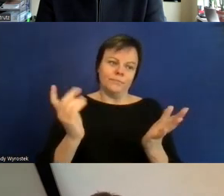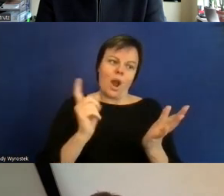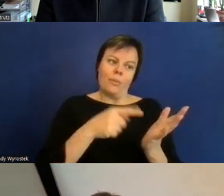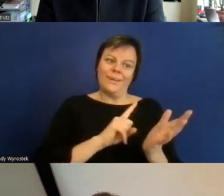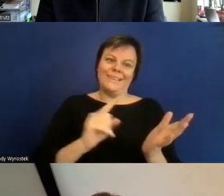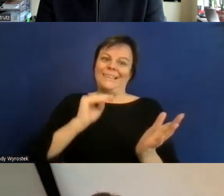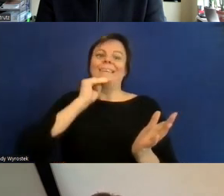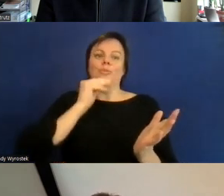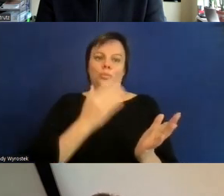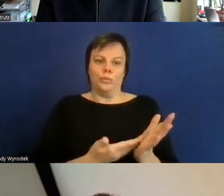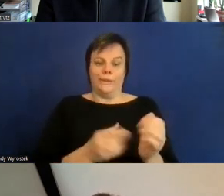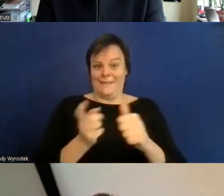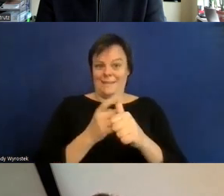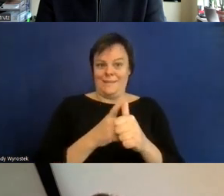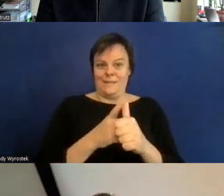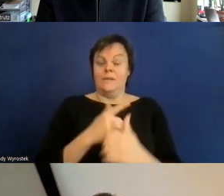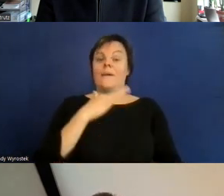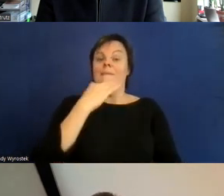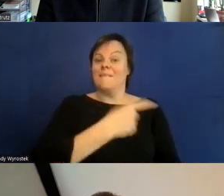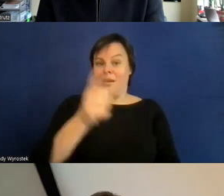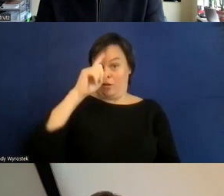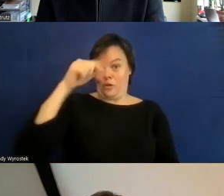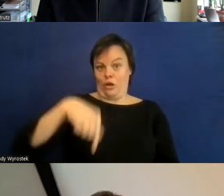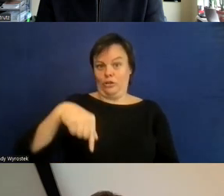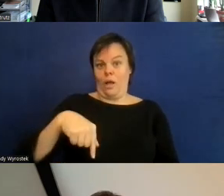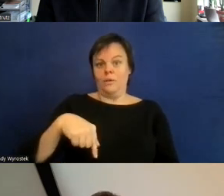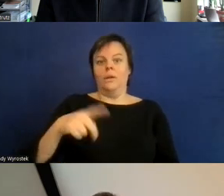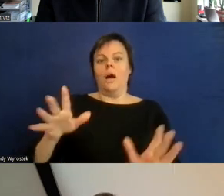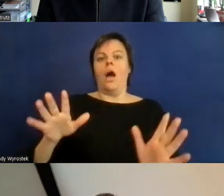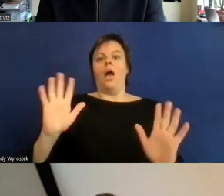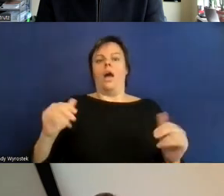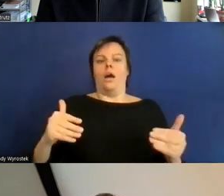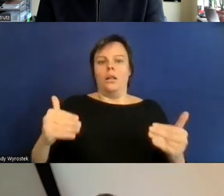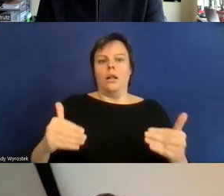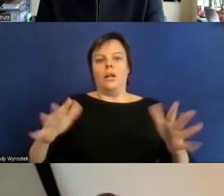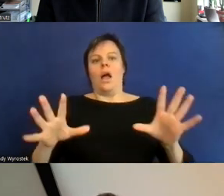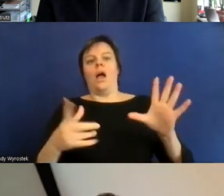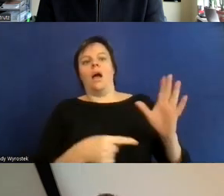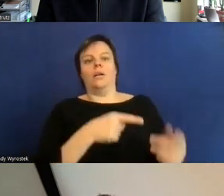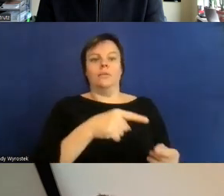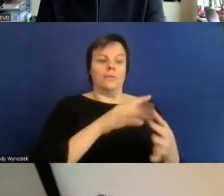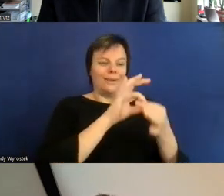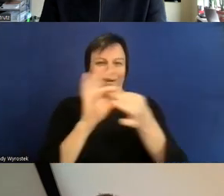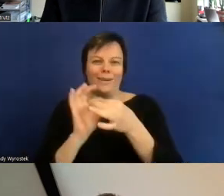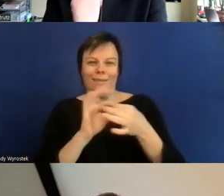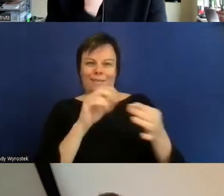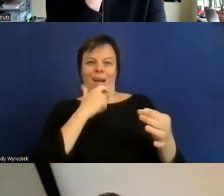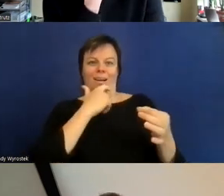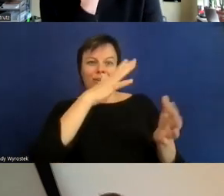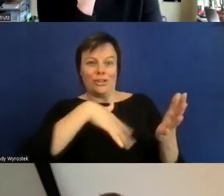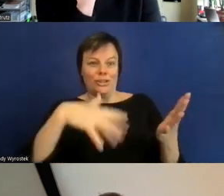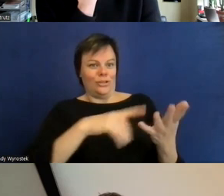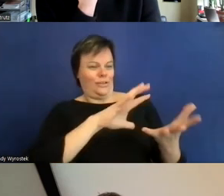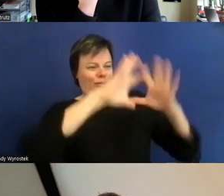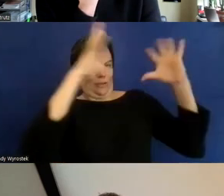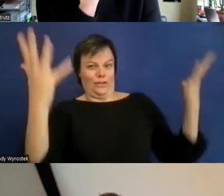sich schwer komplexe Zusammenhänge in Englisch zu lesen und das ist einfach einfacher